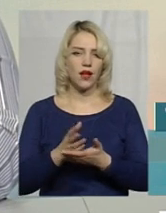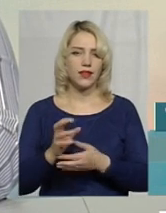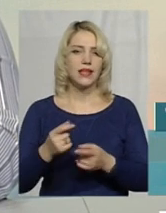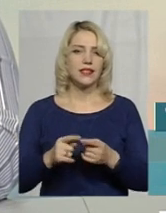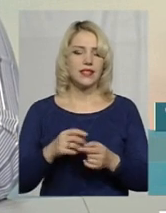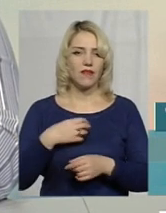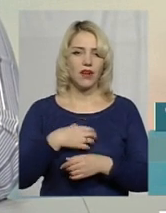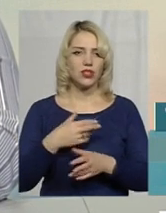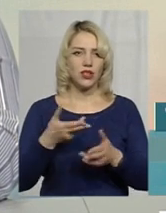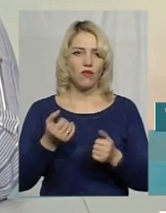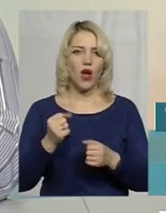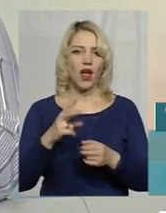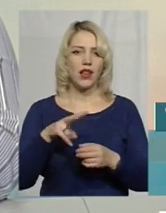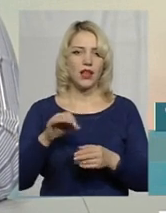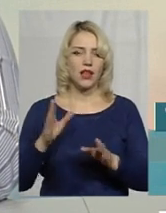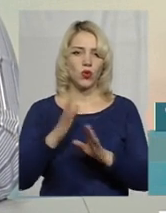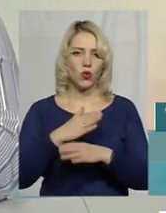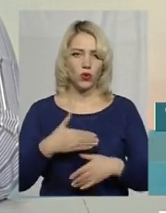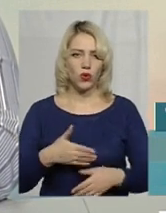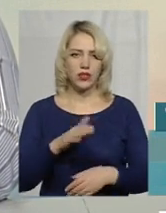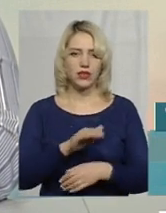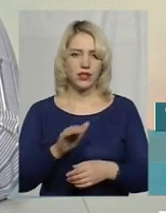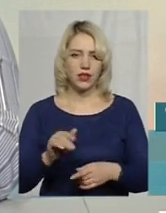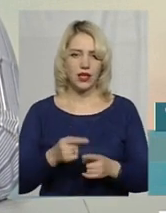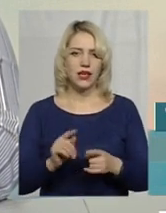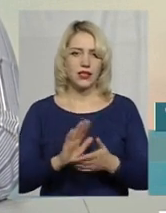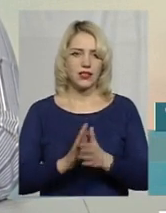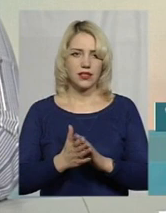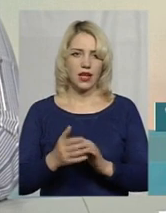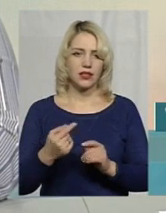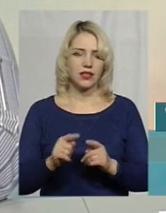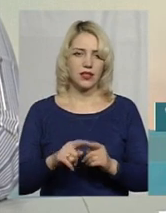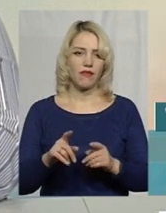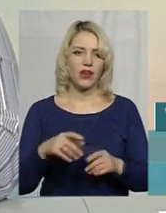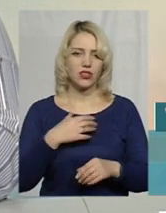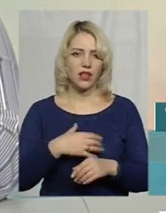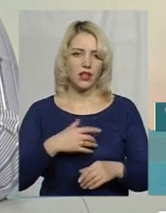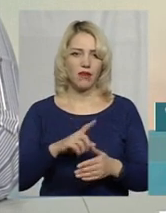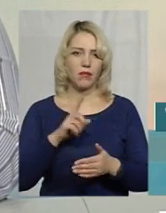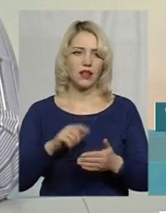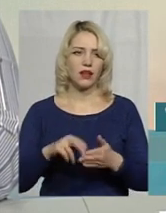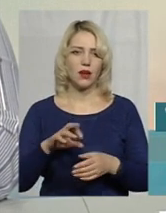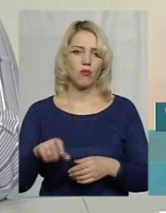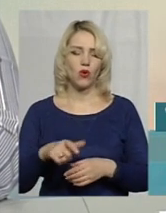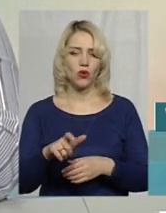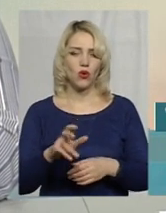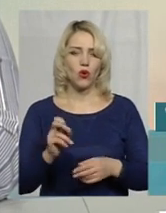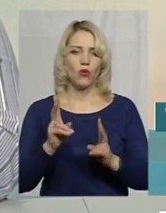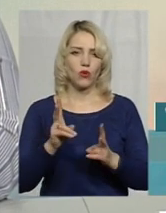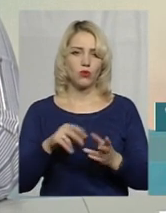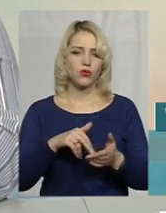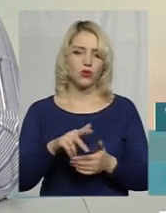Але долі дітей з танцями і з дітьми – це надзвичайно важливе питання, бо по дорогах комусь ходити, їздити, жити,